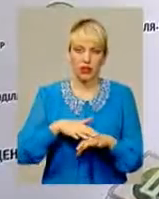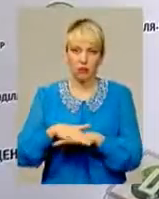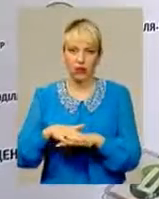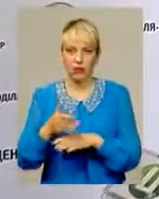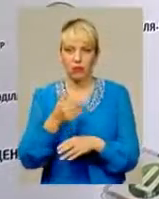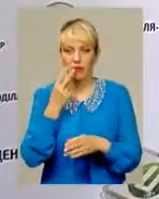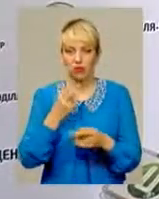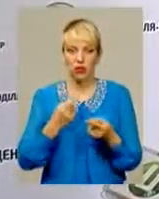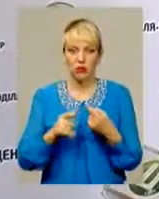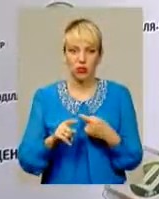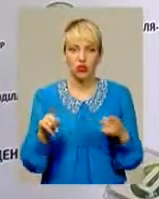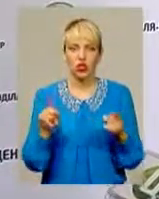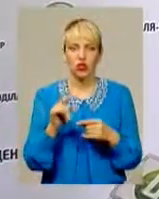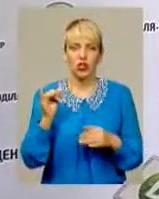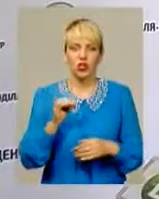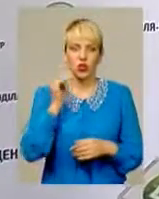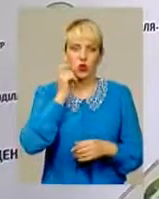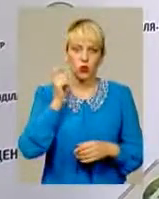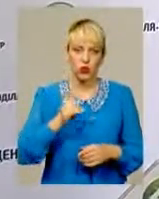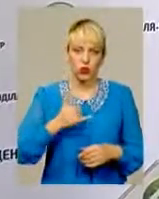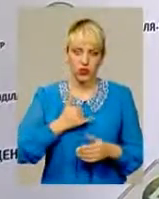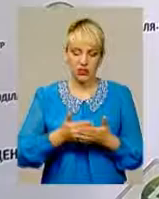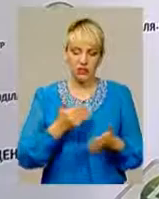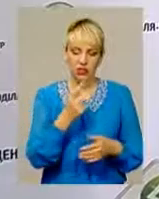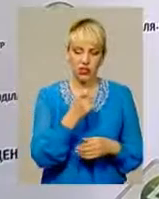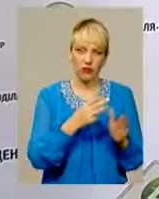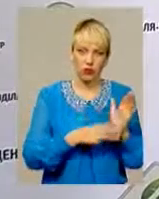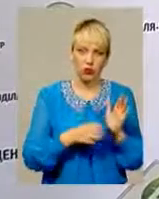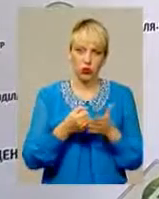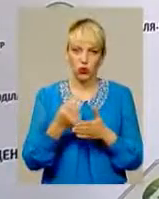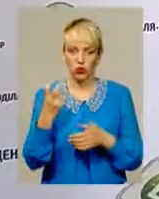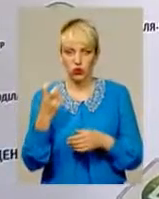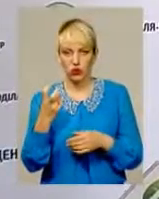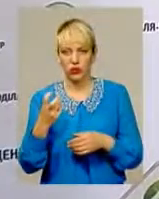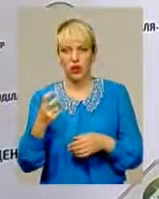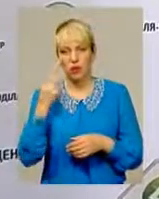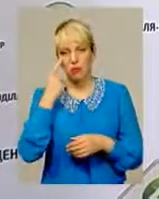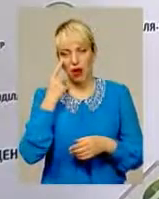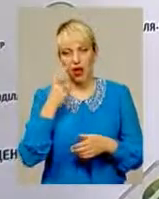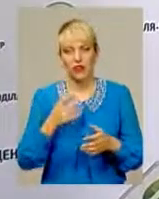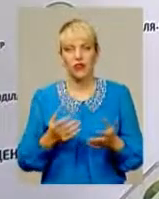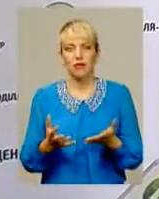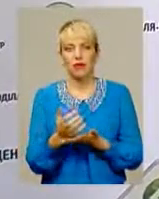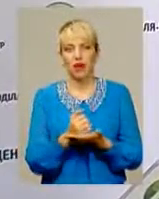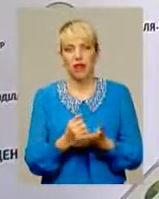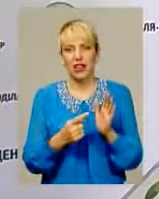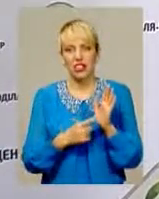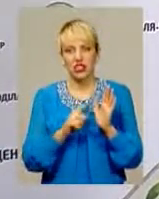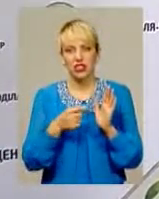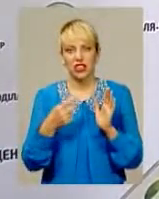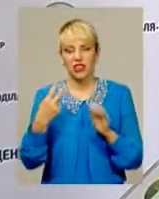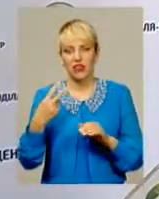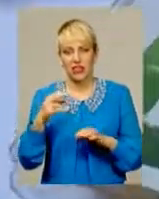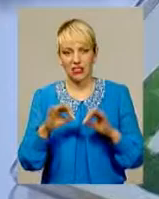картину. Історія України в нас від 180 до 200 балів набрали 6,20%,